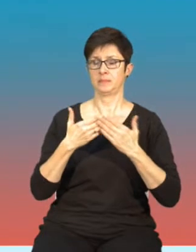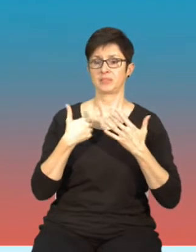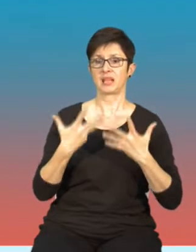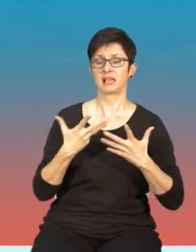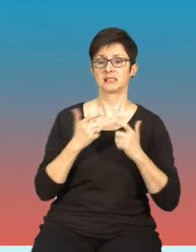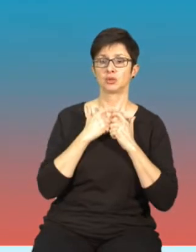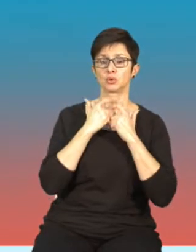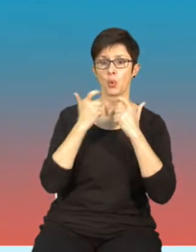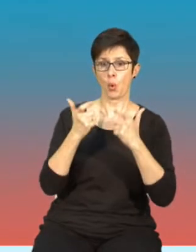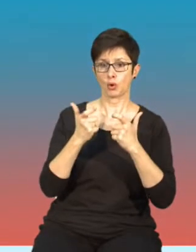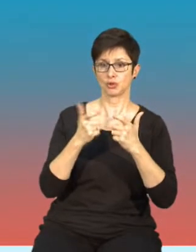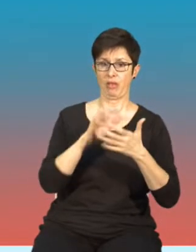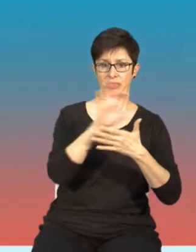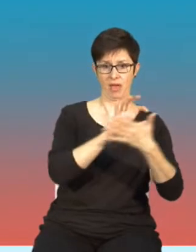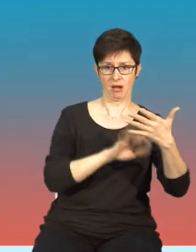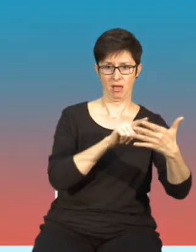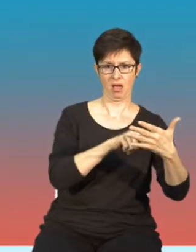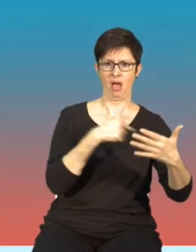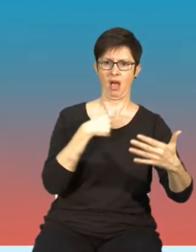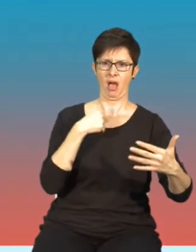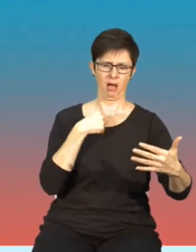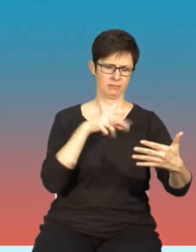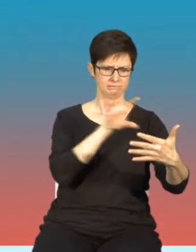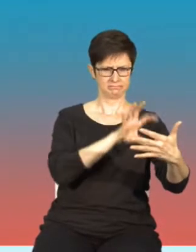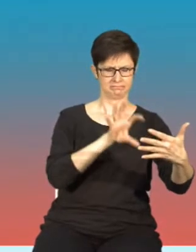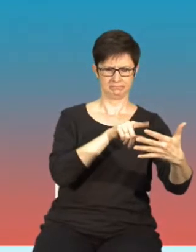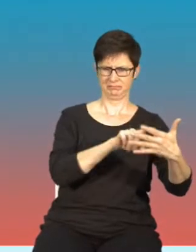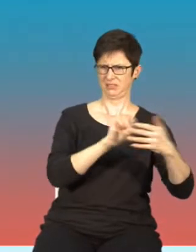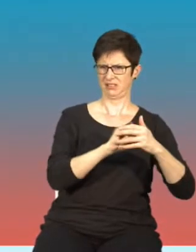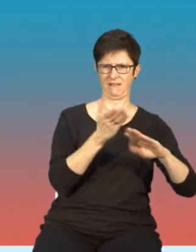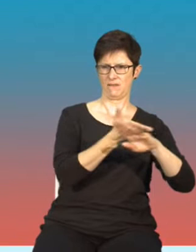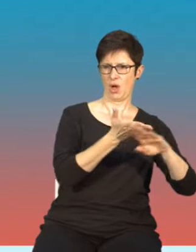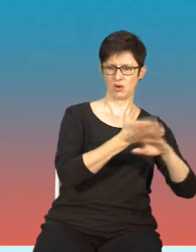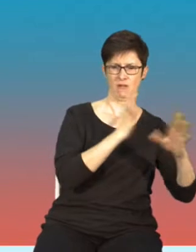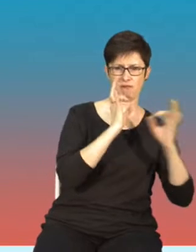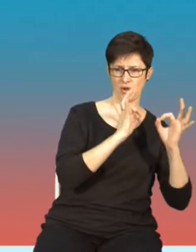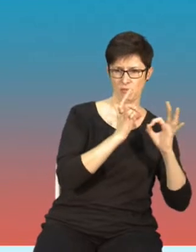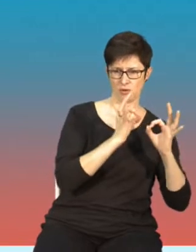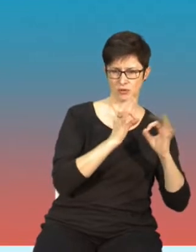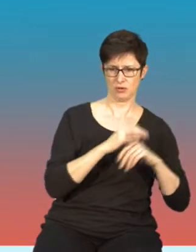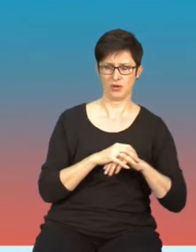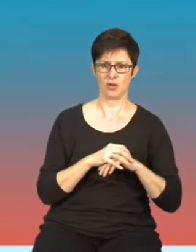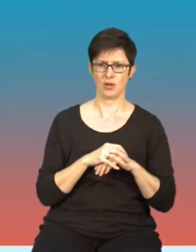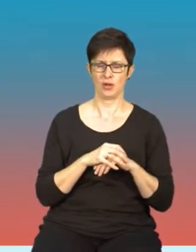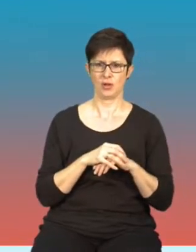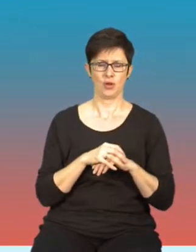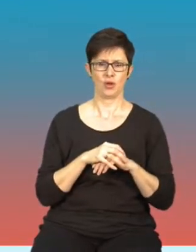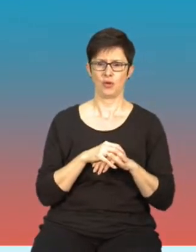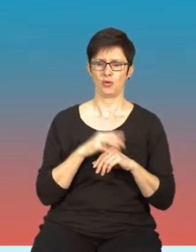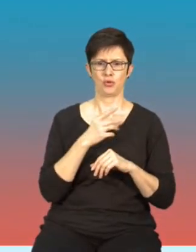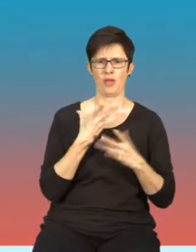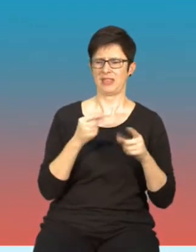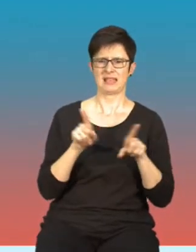które my oceniamy odbieramy jako dezinformujące, nie działa w ten sam sposób jak zgłoszenie na